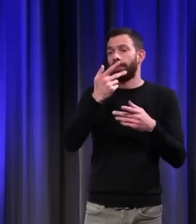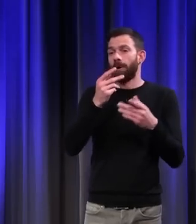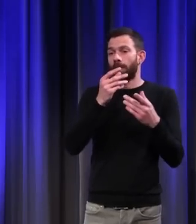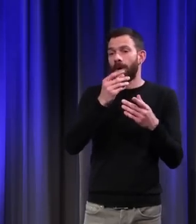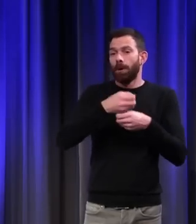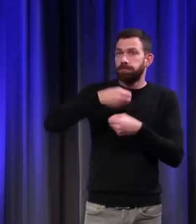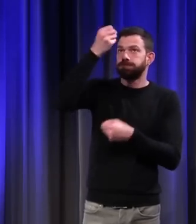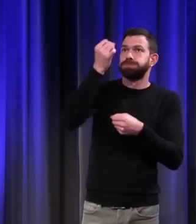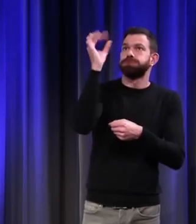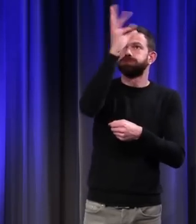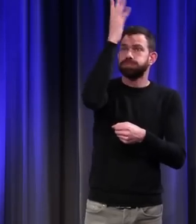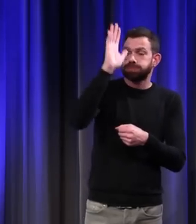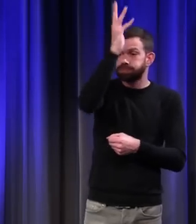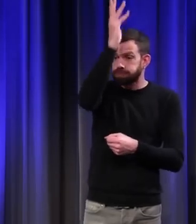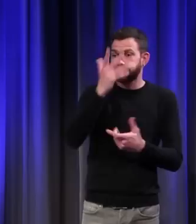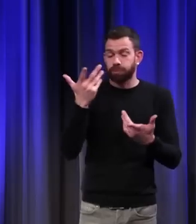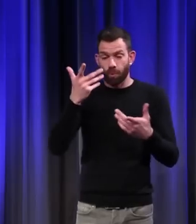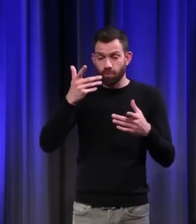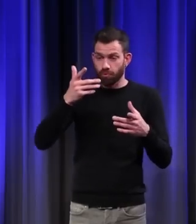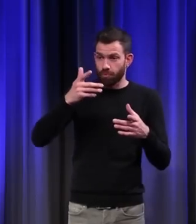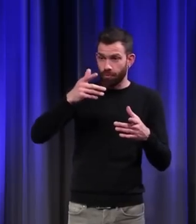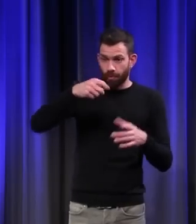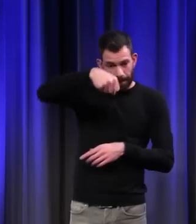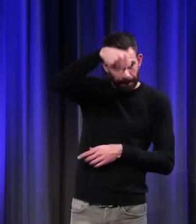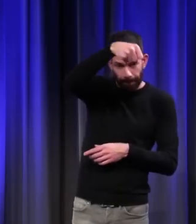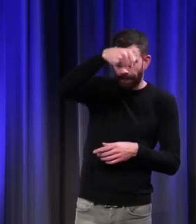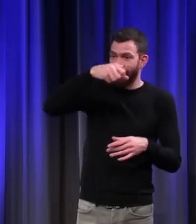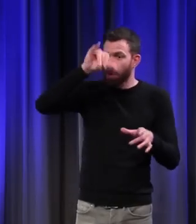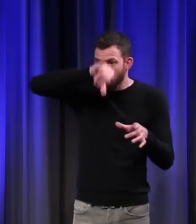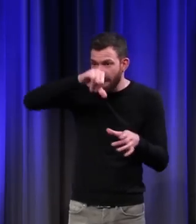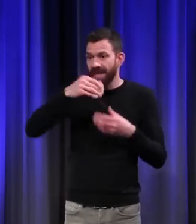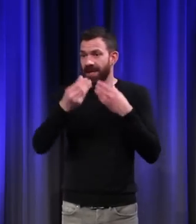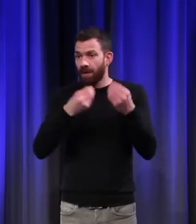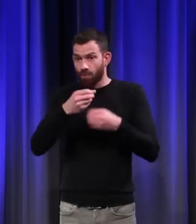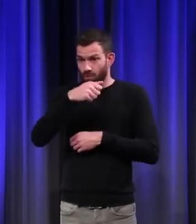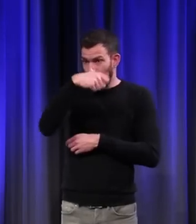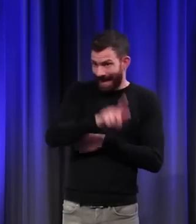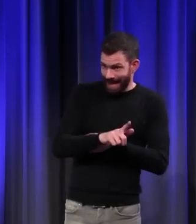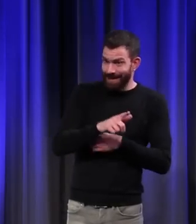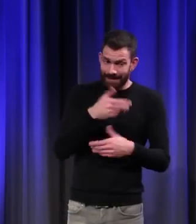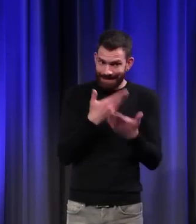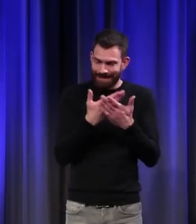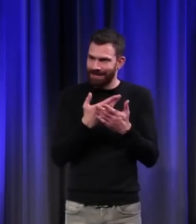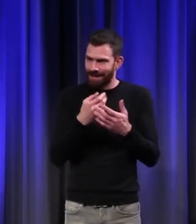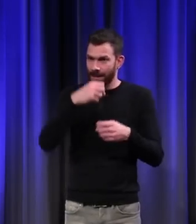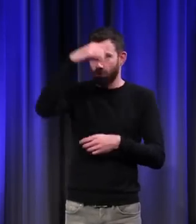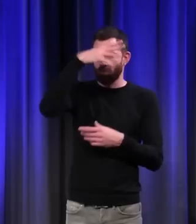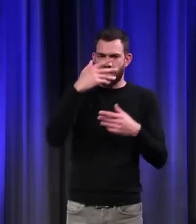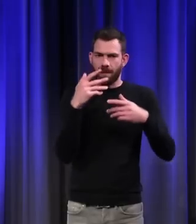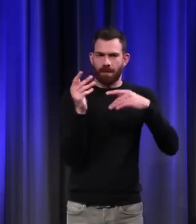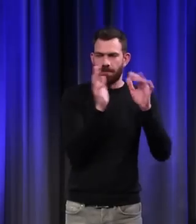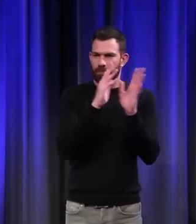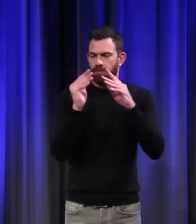bougies, cierges, même le gaz au XIXe siècle, ça bouge. Ce sont des lumières qui bougent et qui font bouger